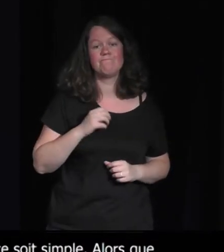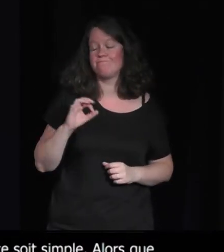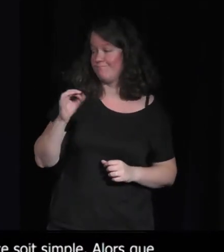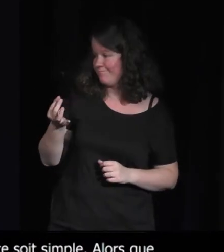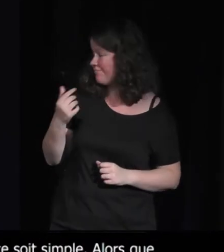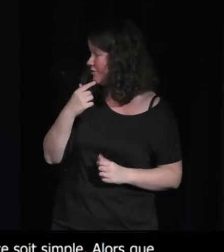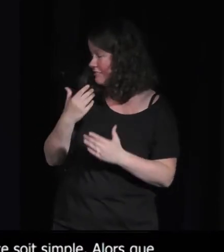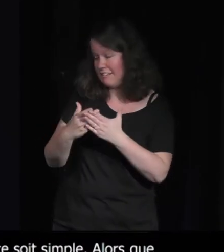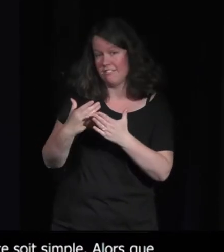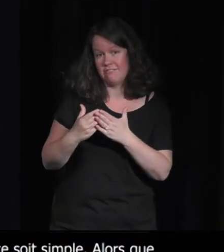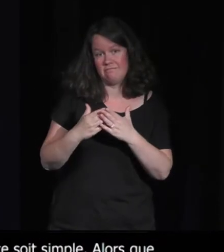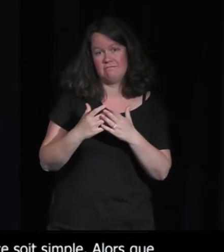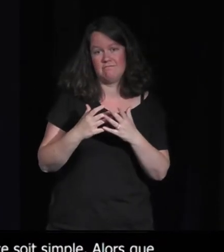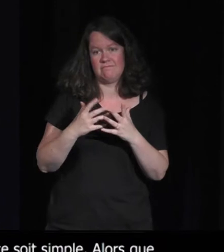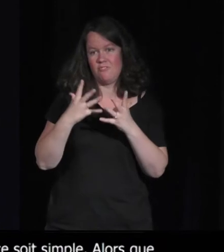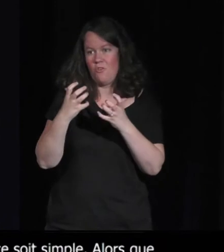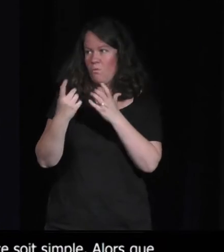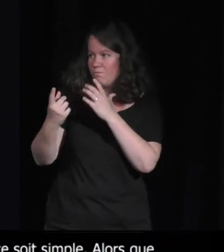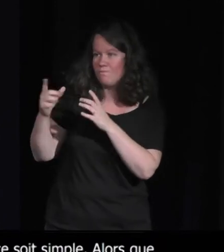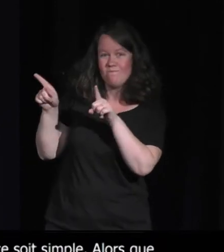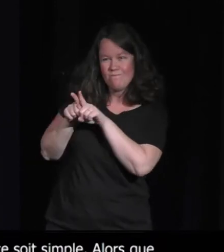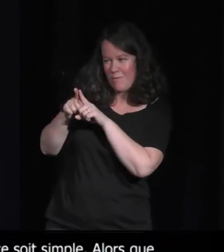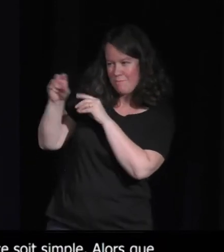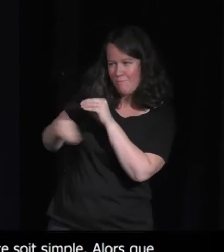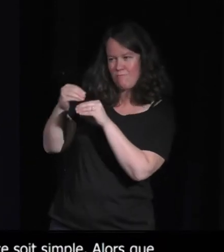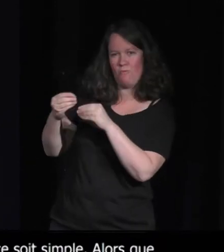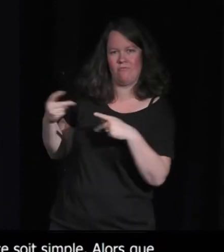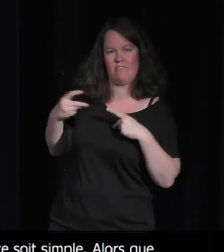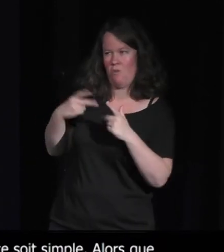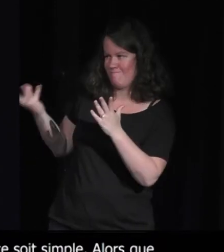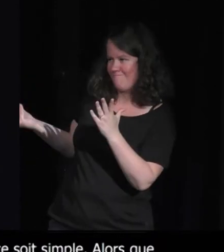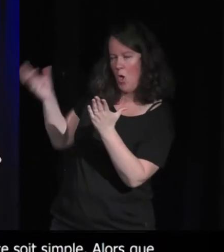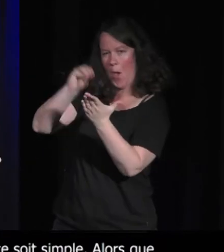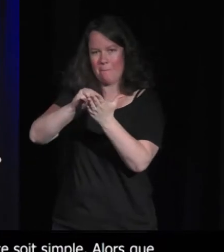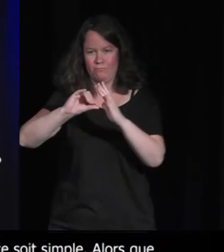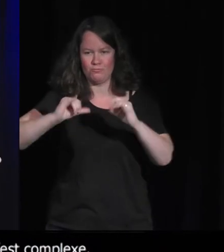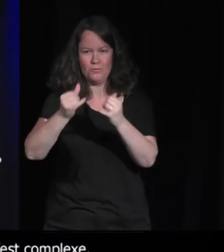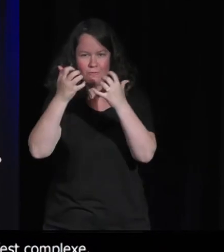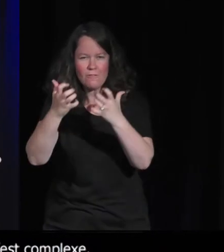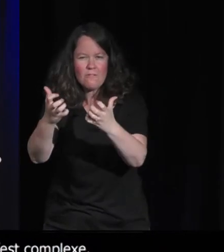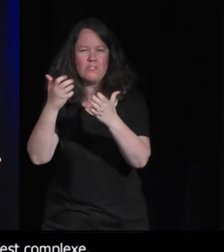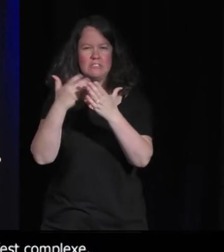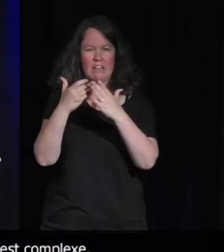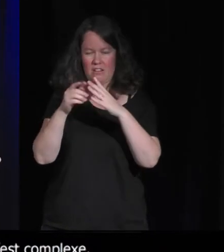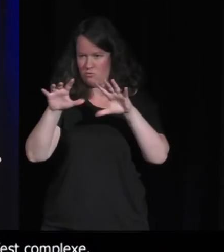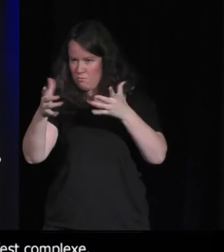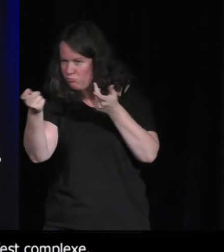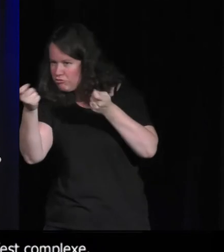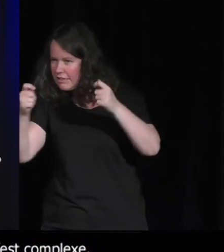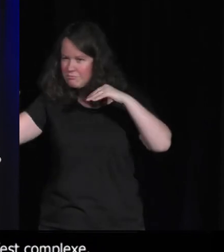naturelles, les écosystèmes et l'espace aussi des écosystèmes. C'est super important. C'est le territoire. Exactement. sur le territoire,